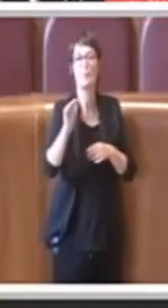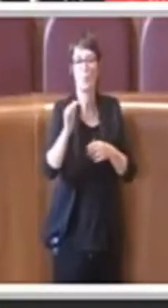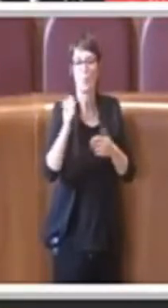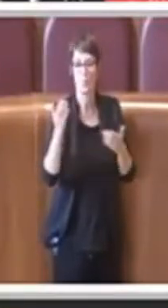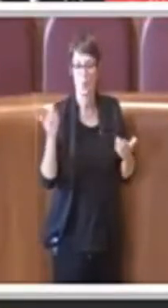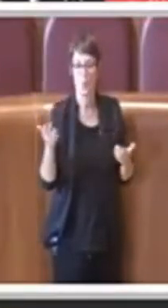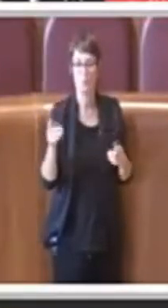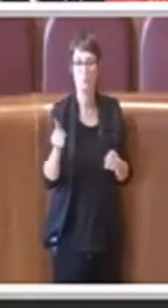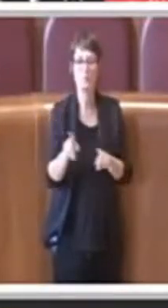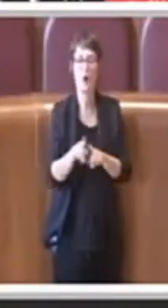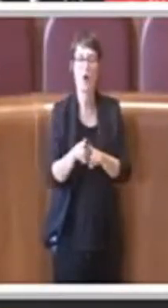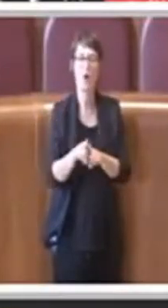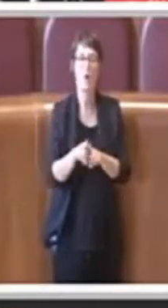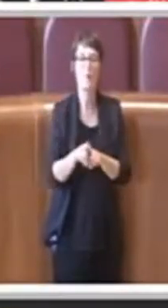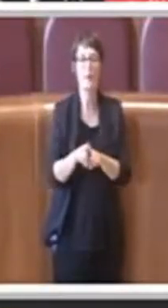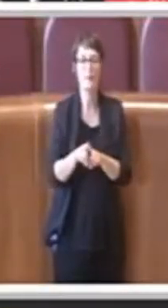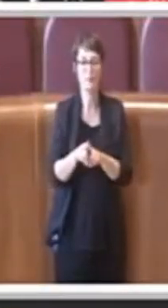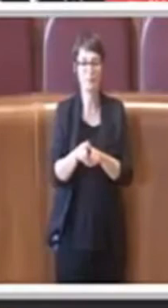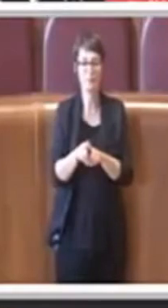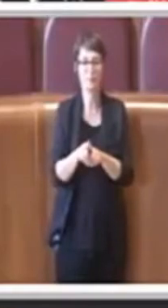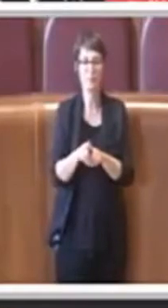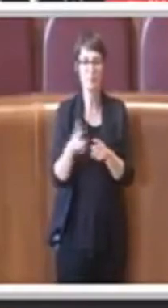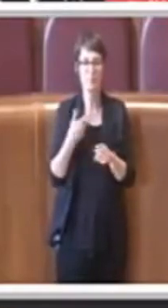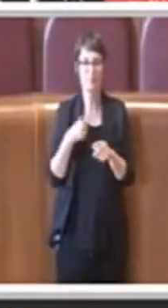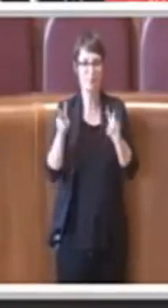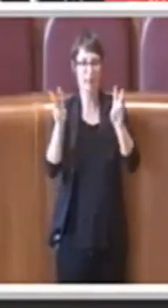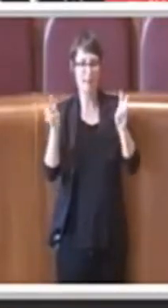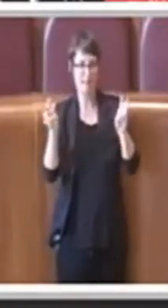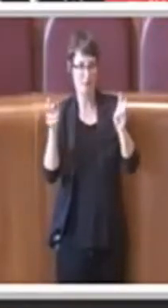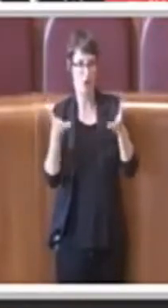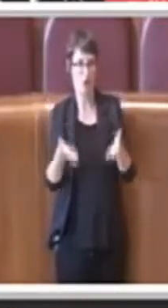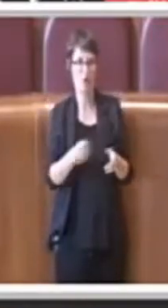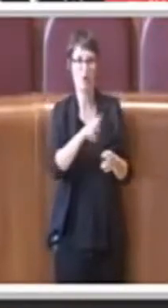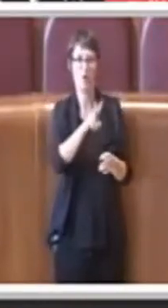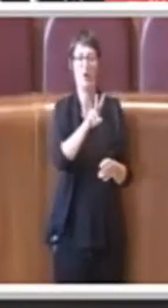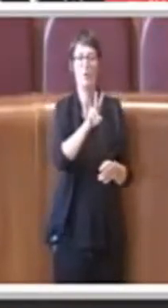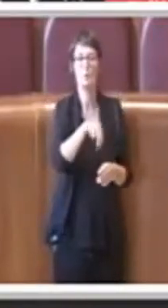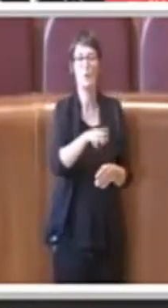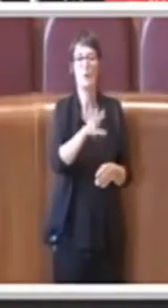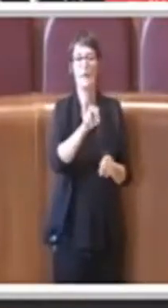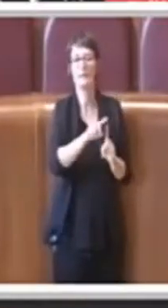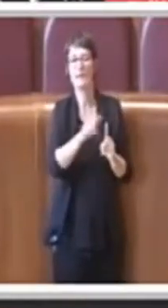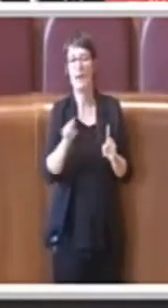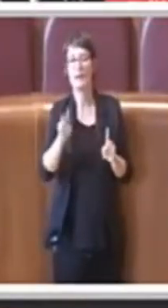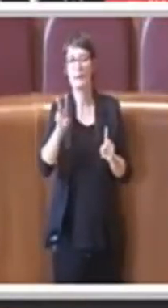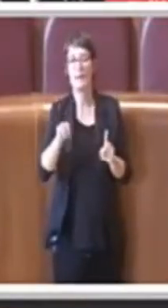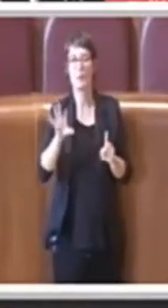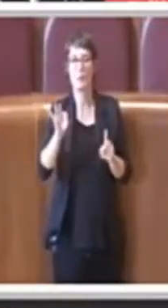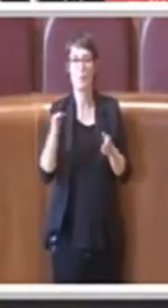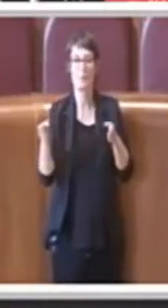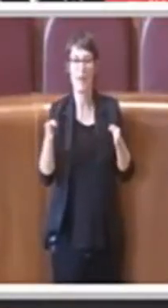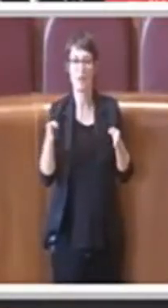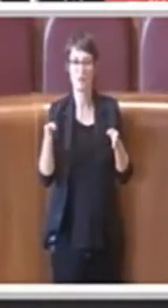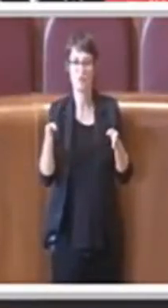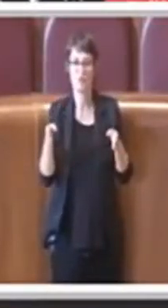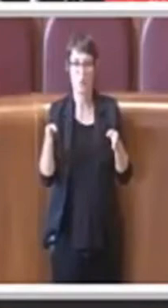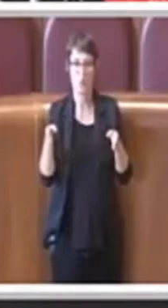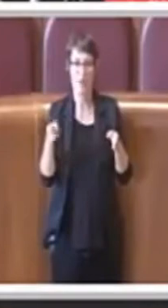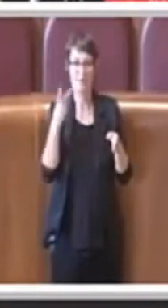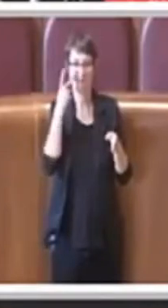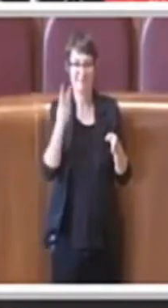orizzonte, appunto come è nel titolo 2030-2050, potrebbe anche essere un buon organismo